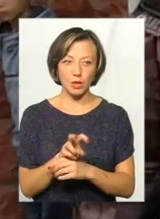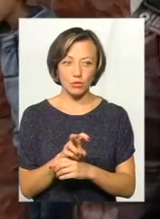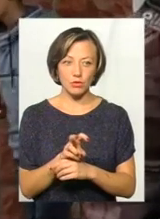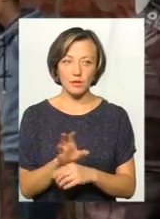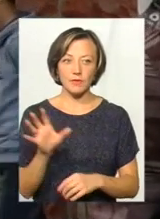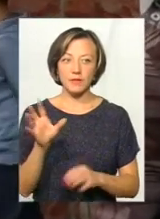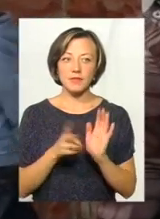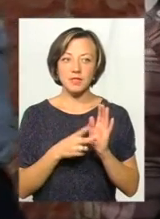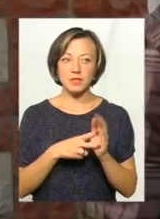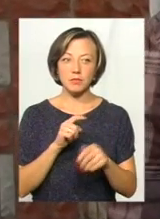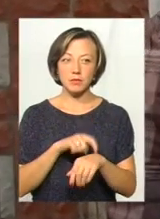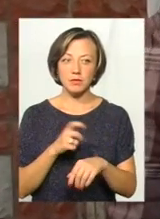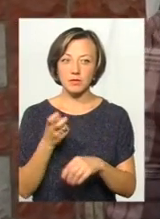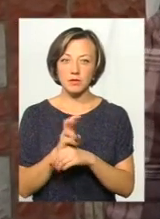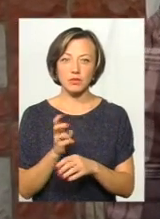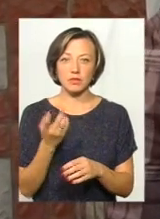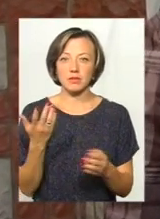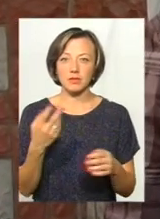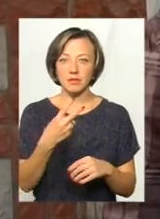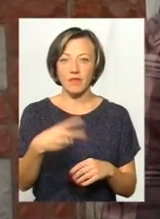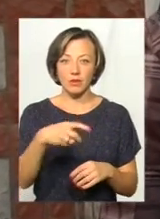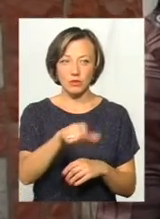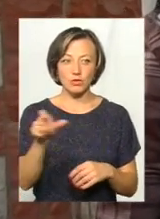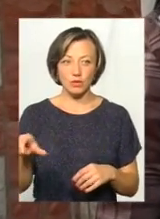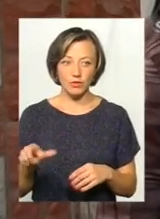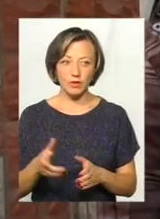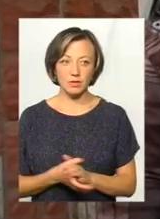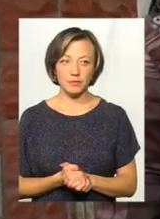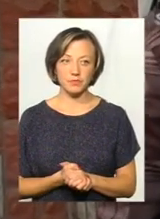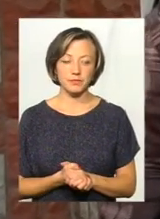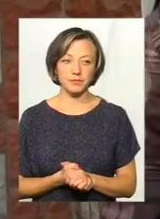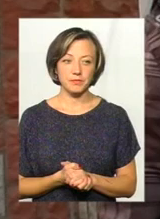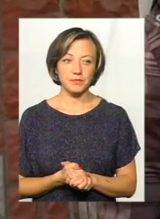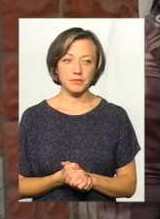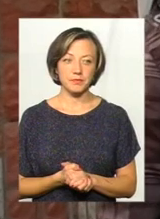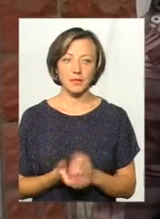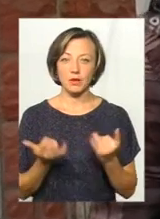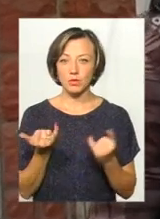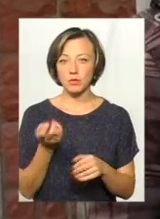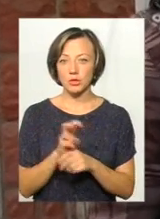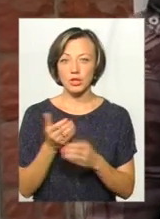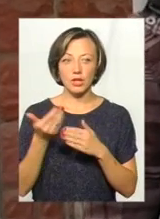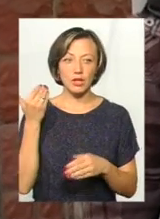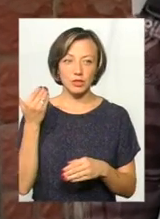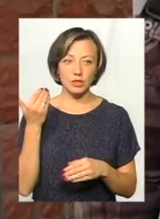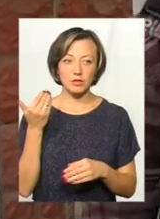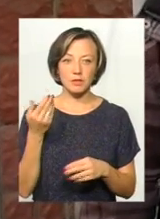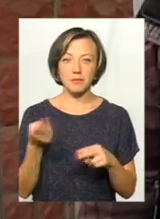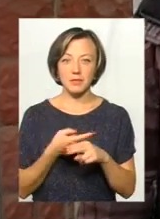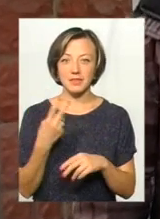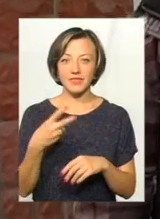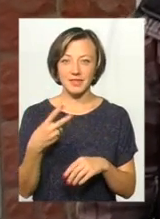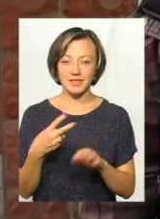В сім будинок, щоб прийти в сім будинок, тут вже десь чоловік 20 стоїть, якщо не більше. Сьогодні я прийшла трошки раніше, без 20,